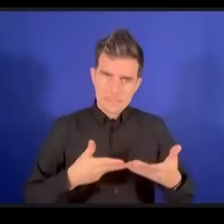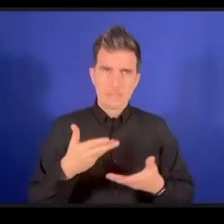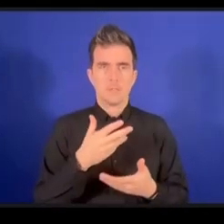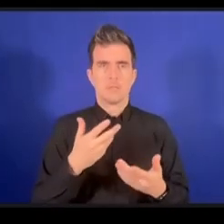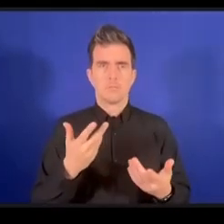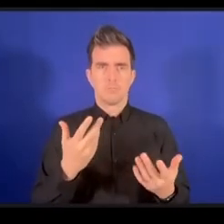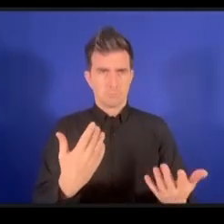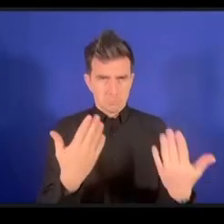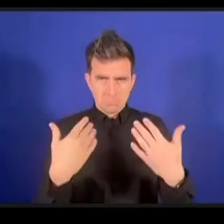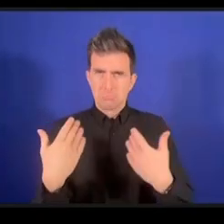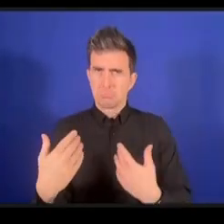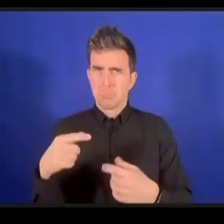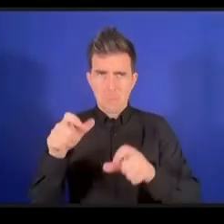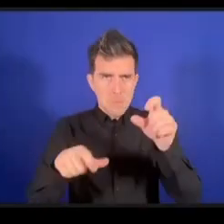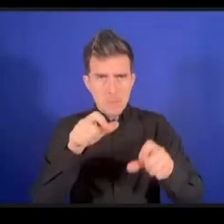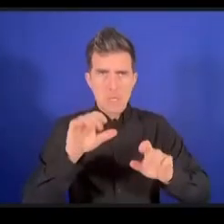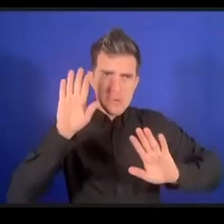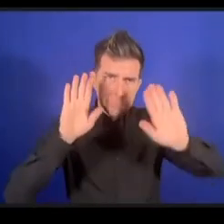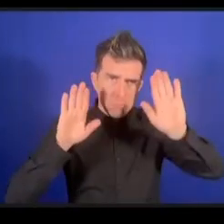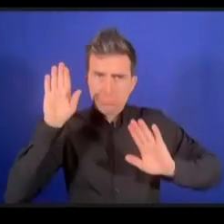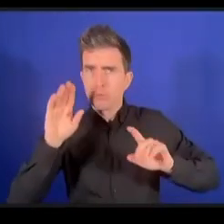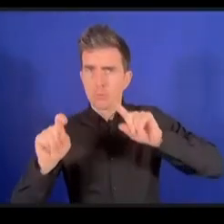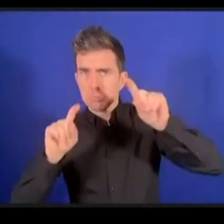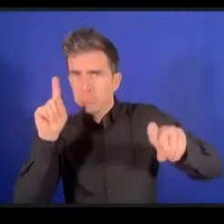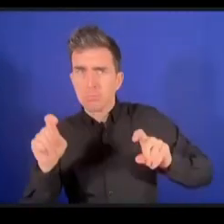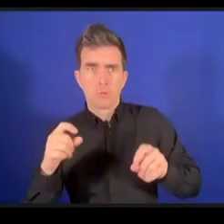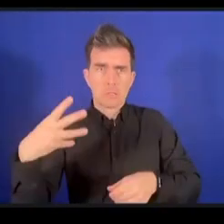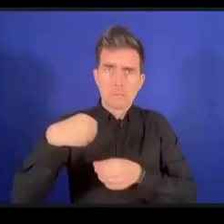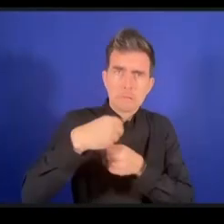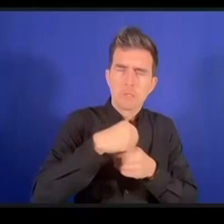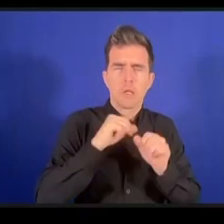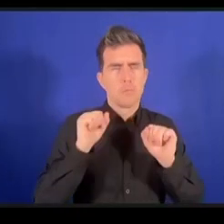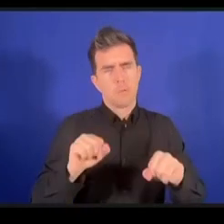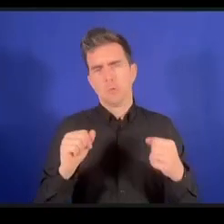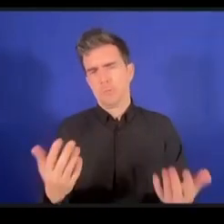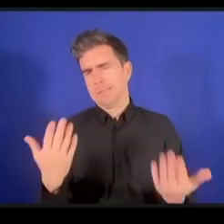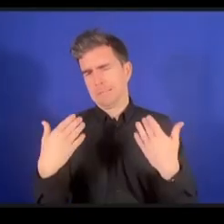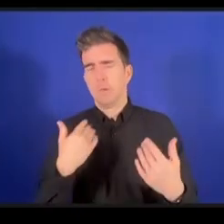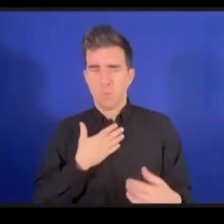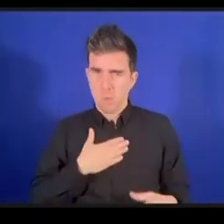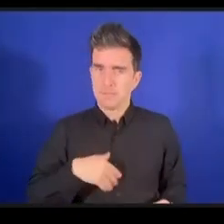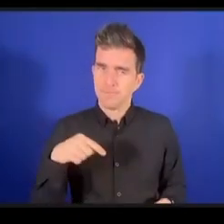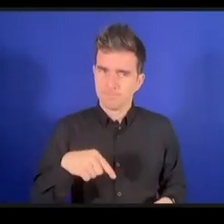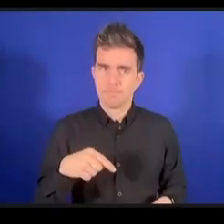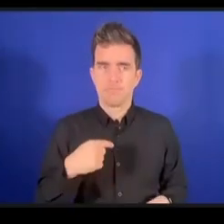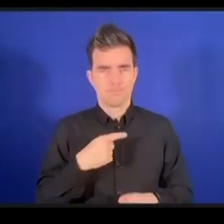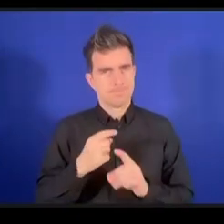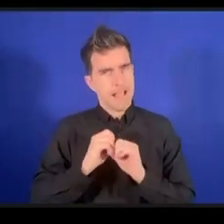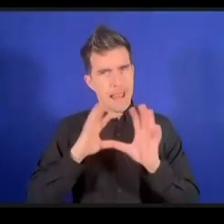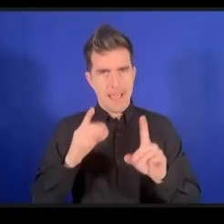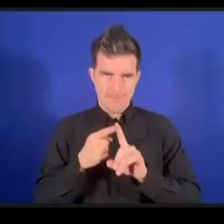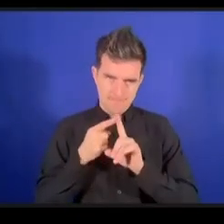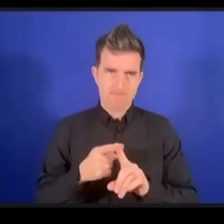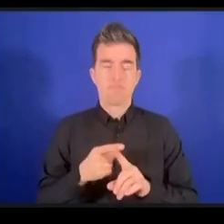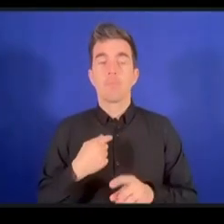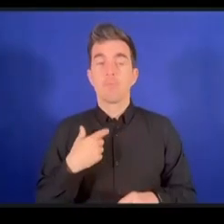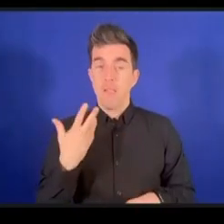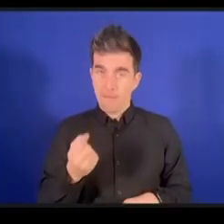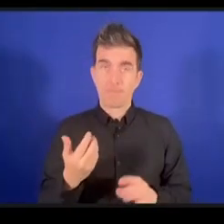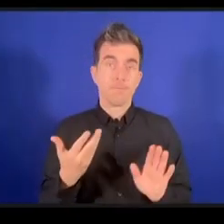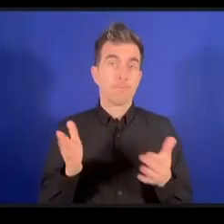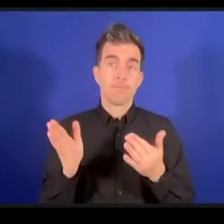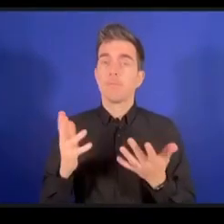نعتمد عليكم في التقدم بتعليقات أو في طرح الأسئلة هل من